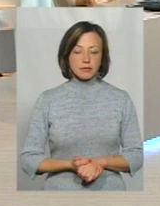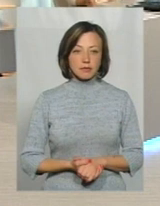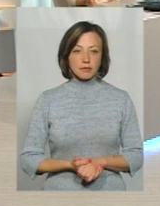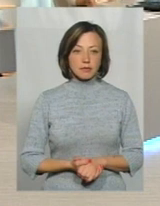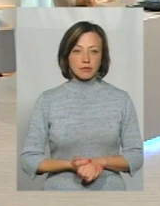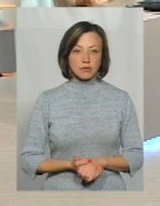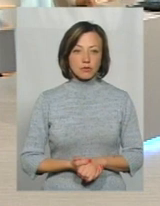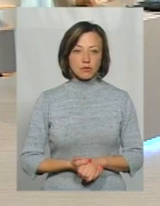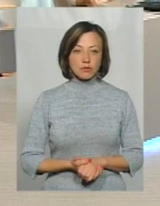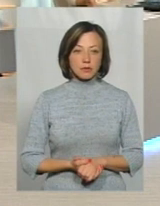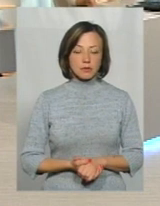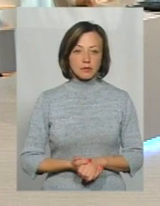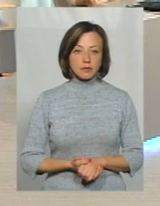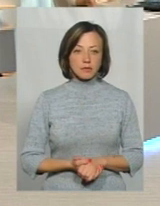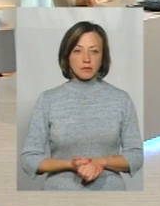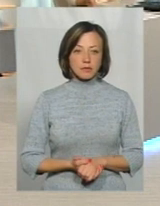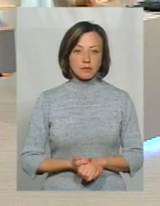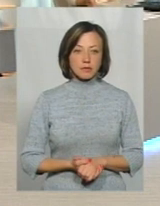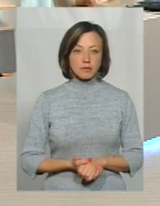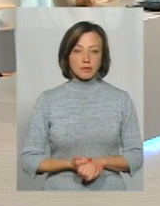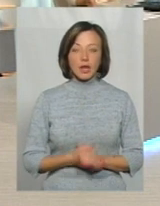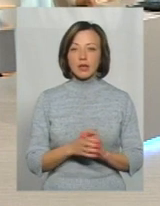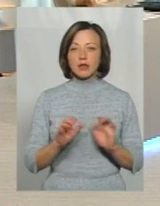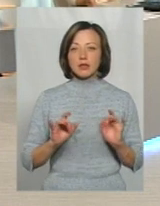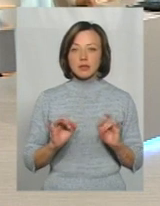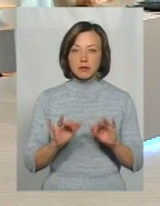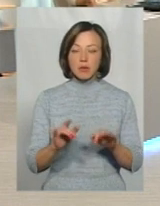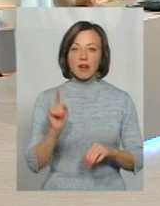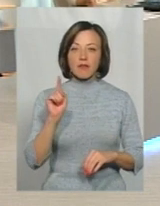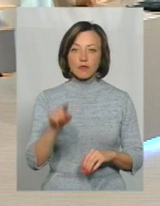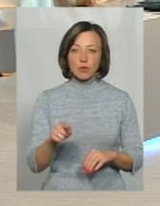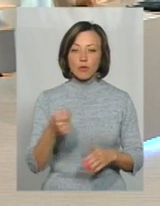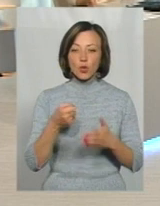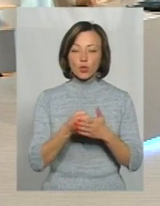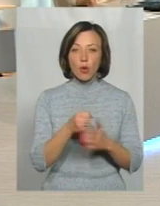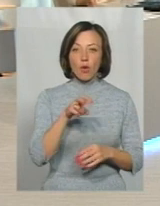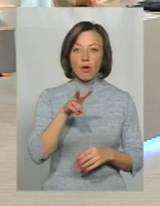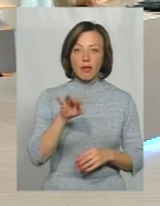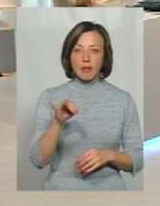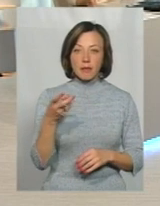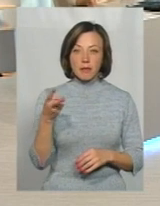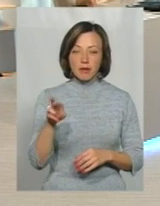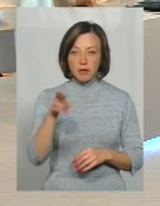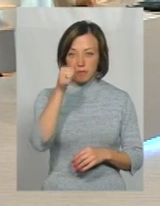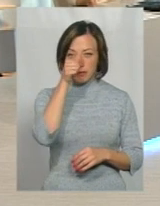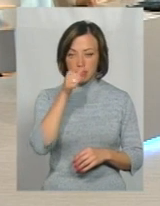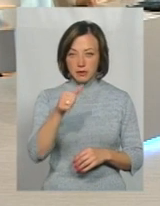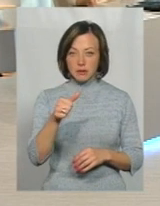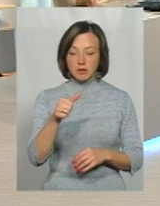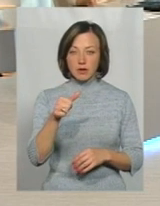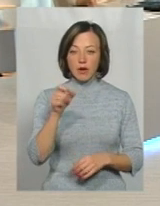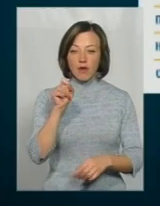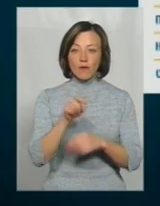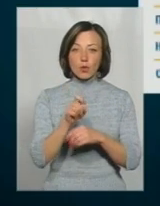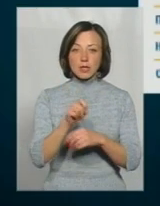Справа в тому, що якщо до липня місяця взагалі функції